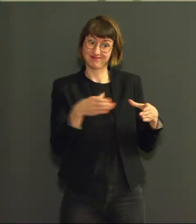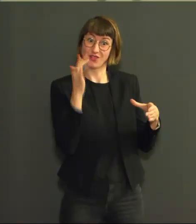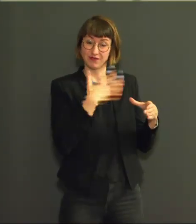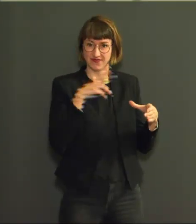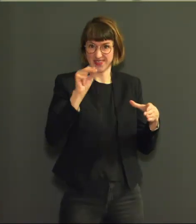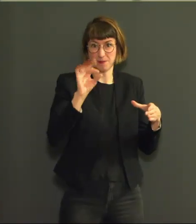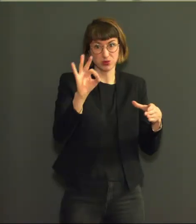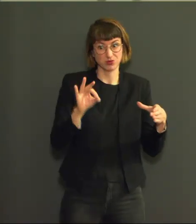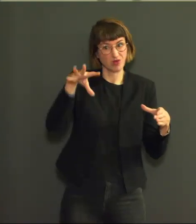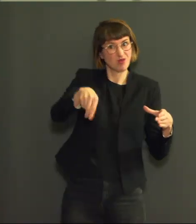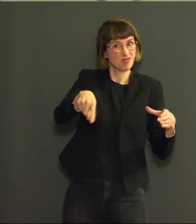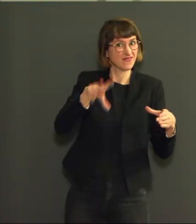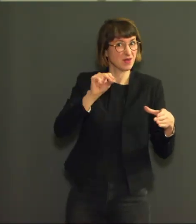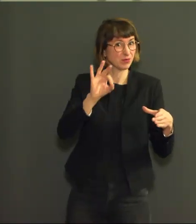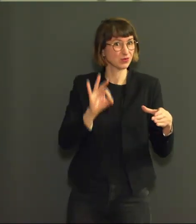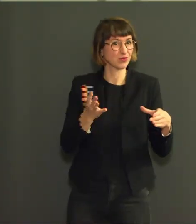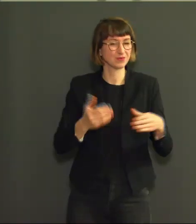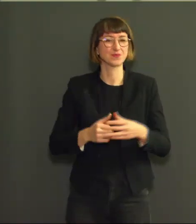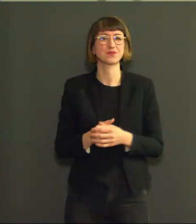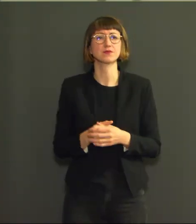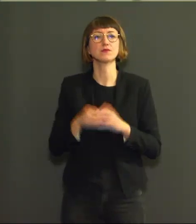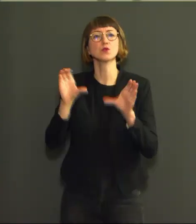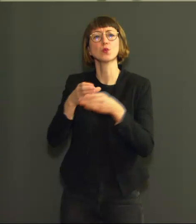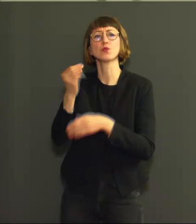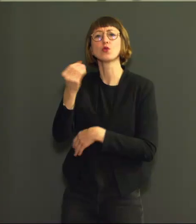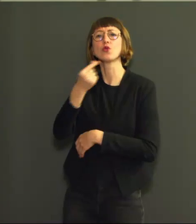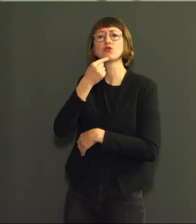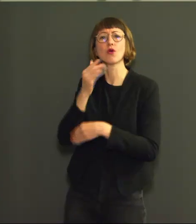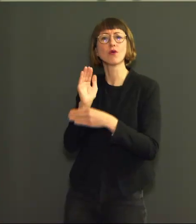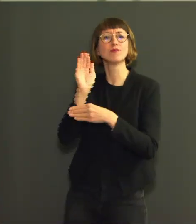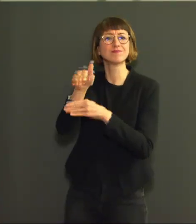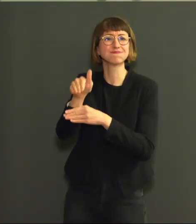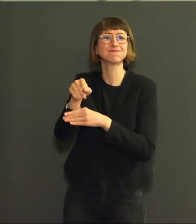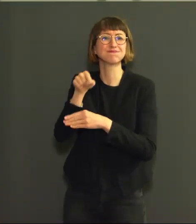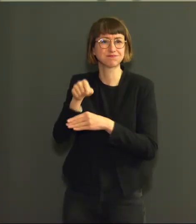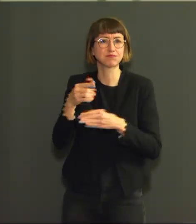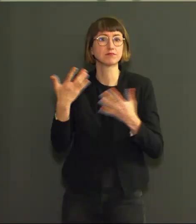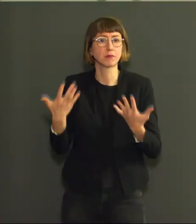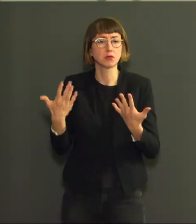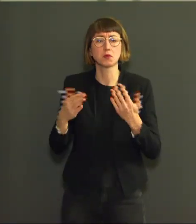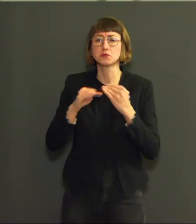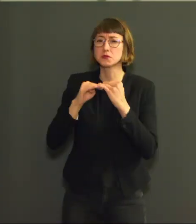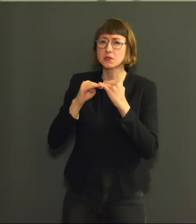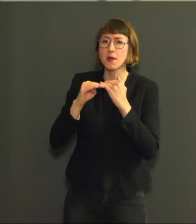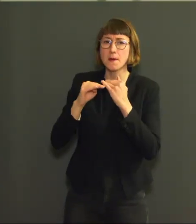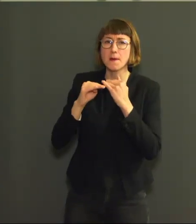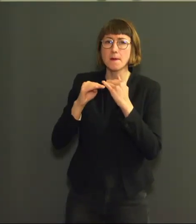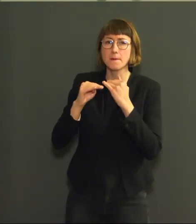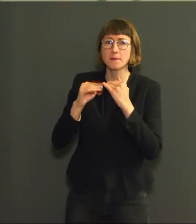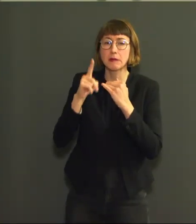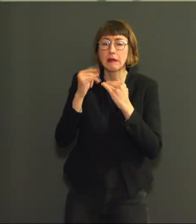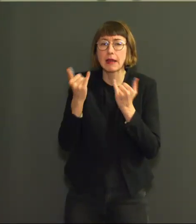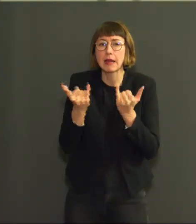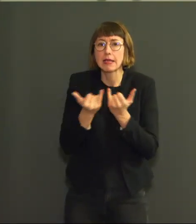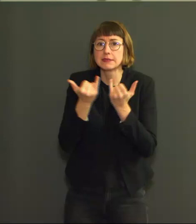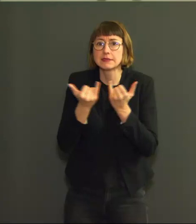de 90 ans, nous avons atteint actuellement un taux de contamination en plateau pratiquement, avec des petites évolutions vers le haut